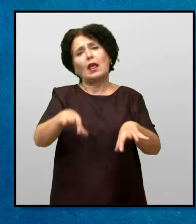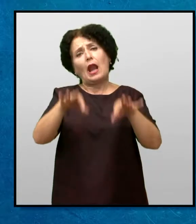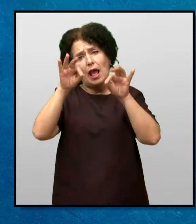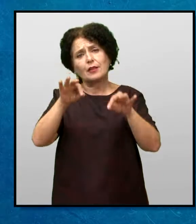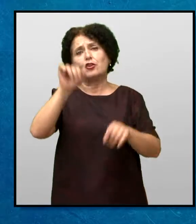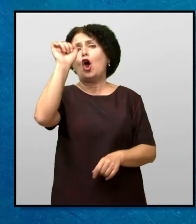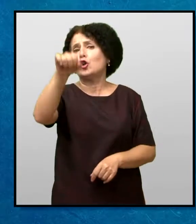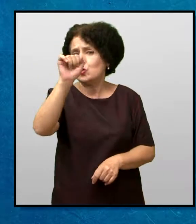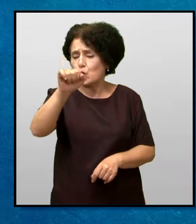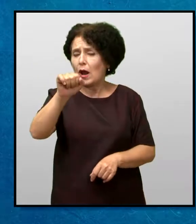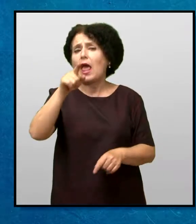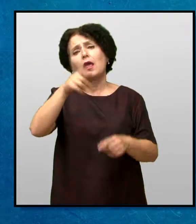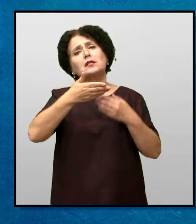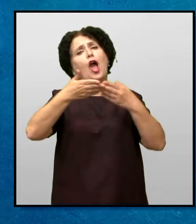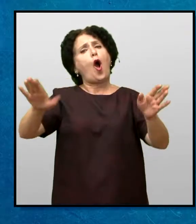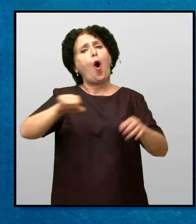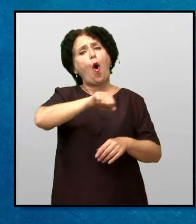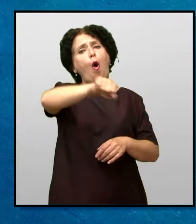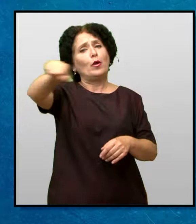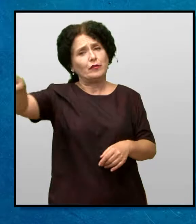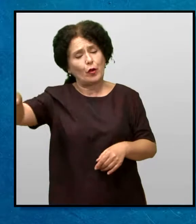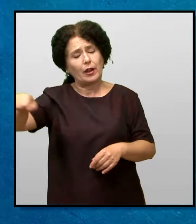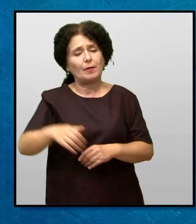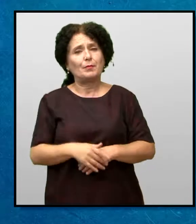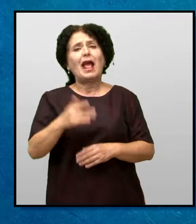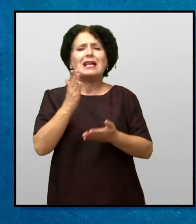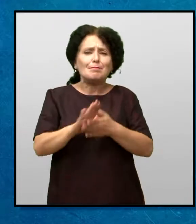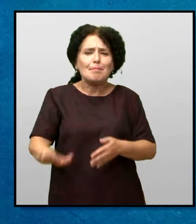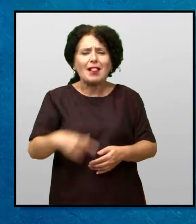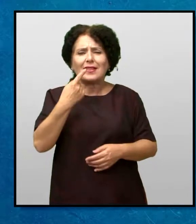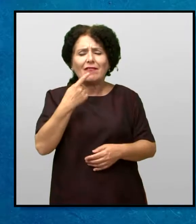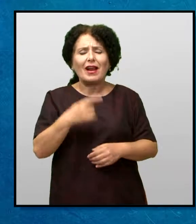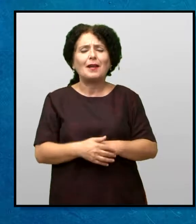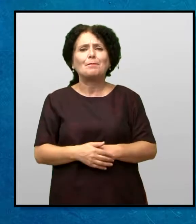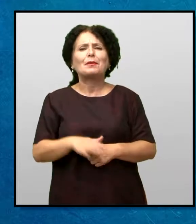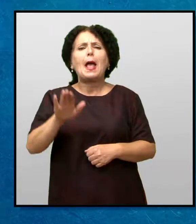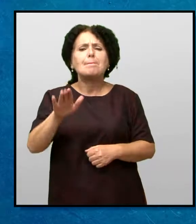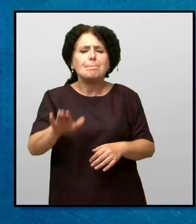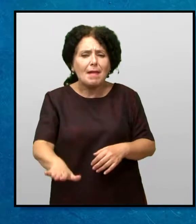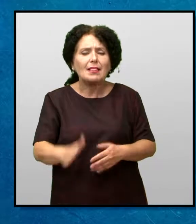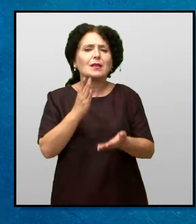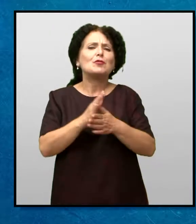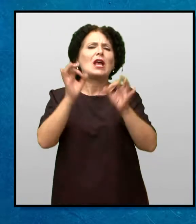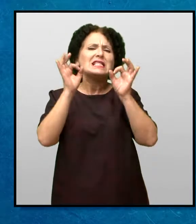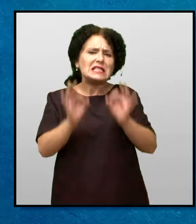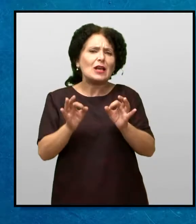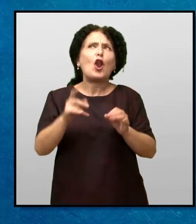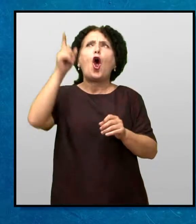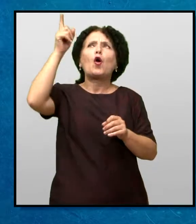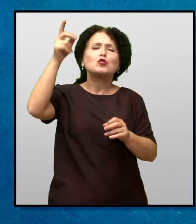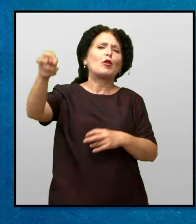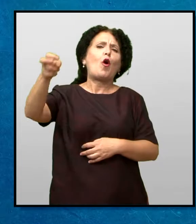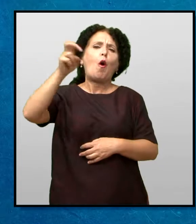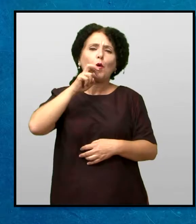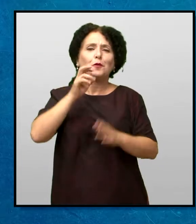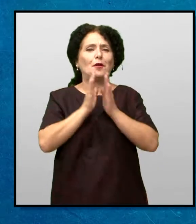Чукајте и ке ви се отвори Повторуваше таа Мери беше сигурна дека Господ ке ја